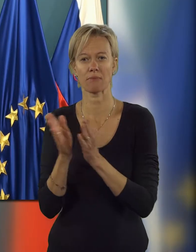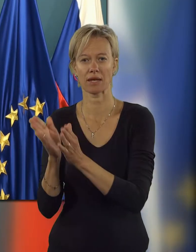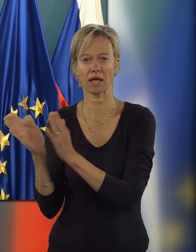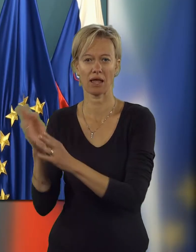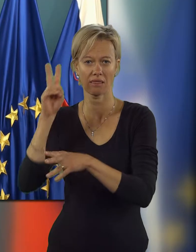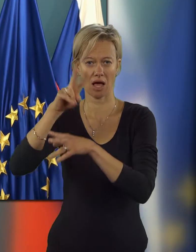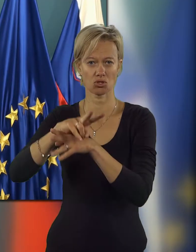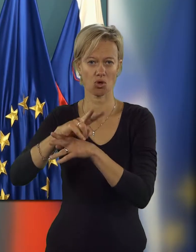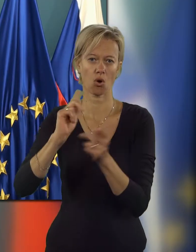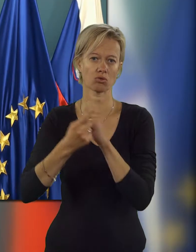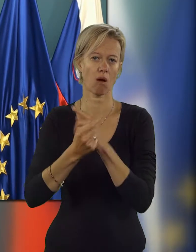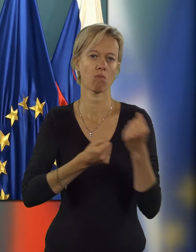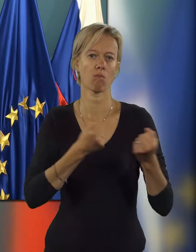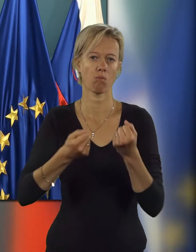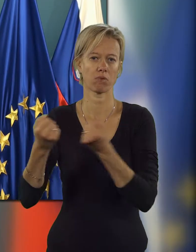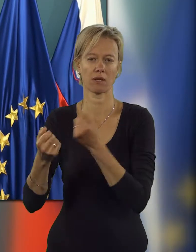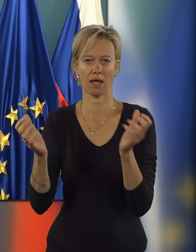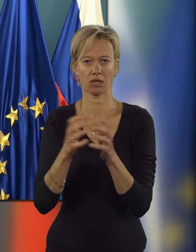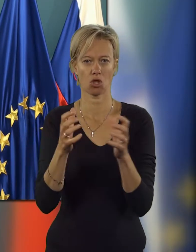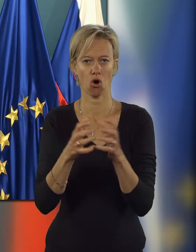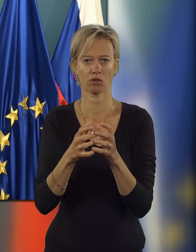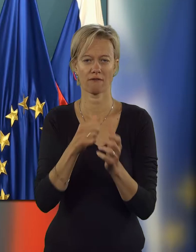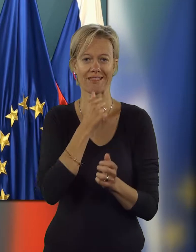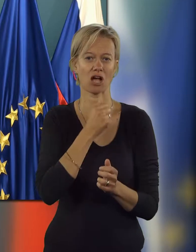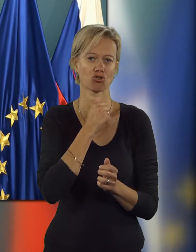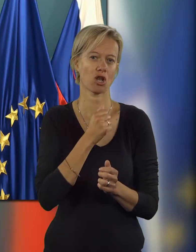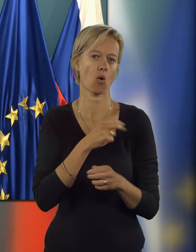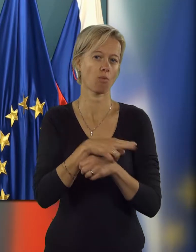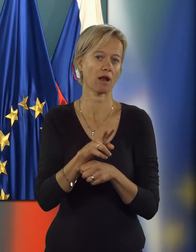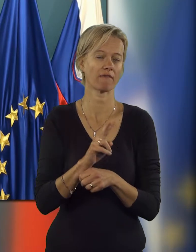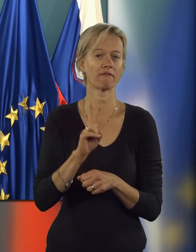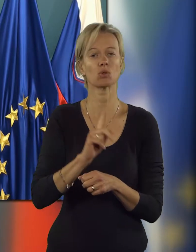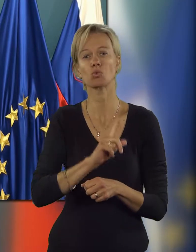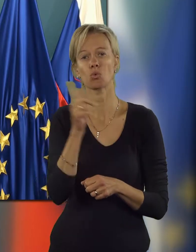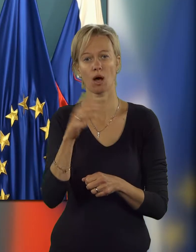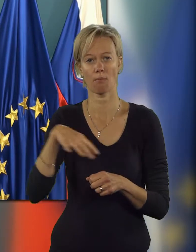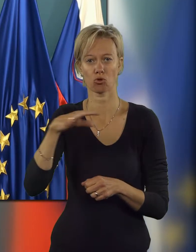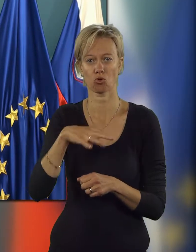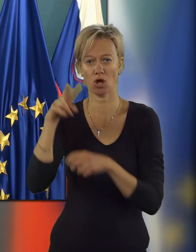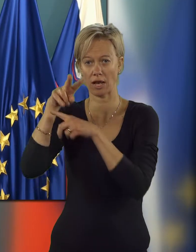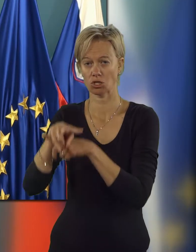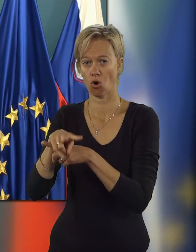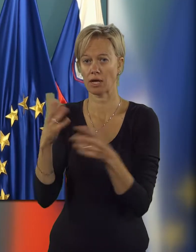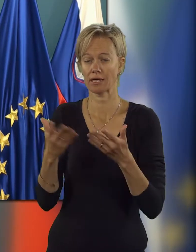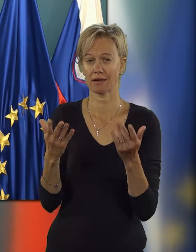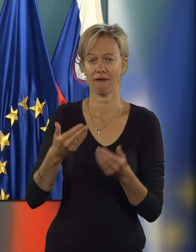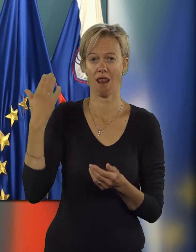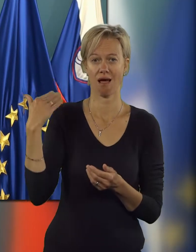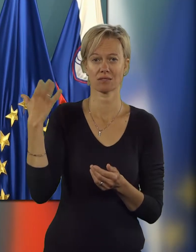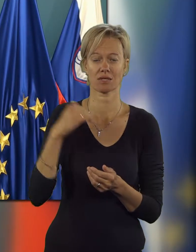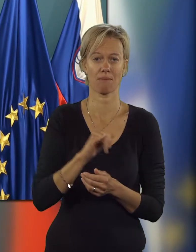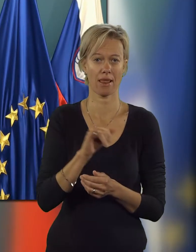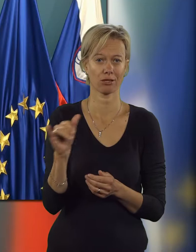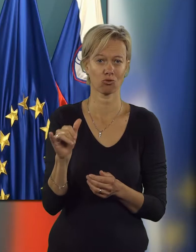nadzora oziroma mobilnih enot finančne uprave v druga področja nadzora, kjer so v